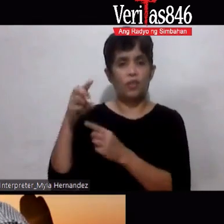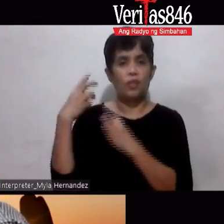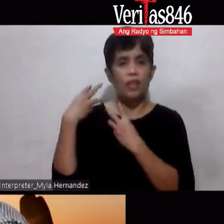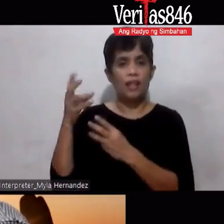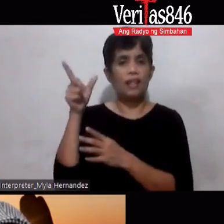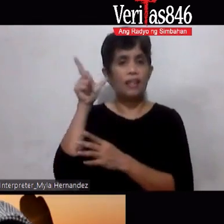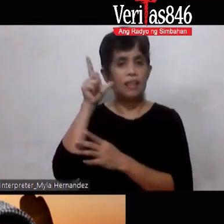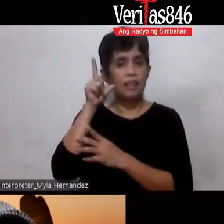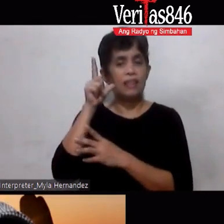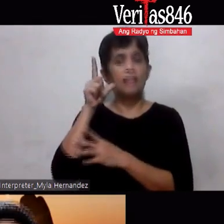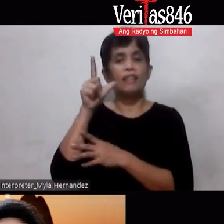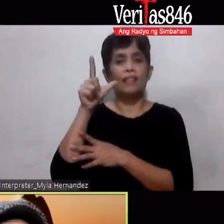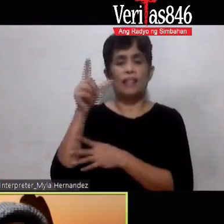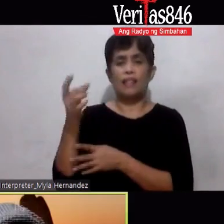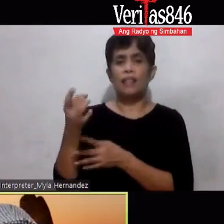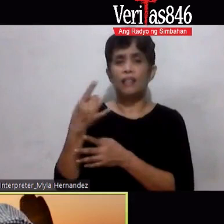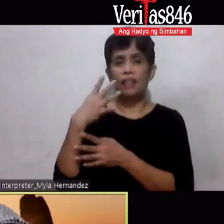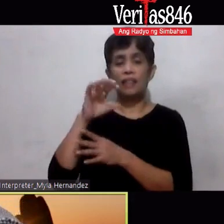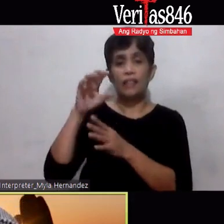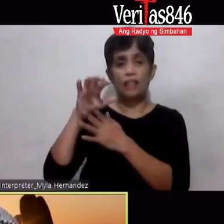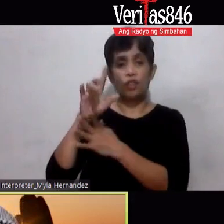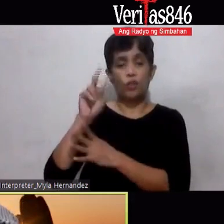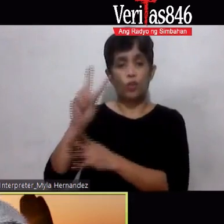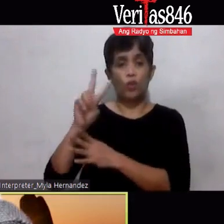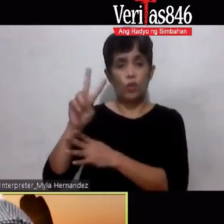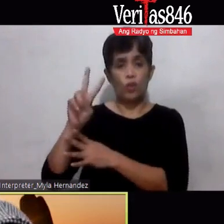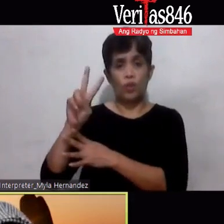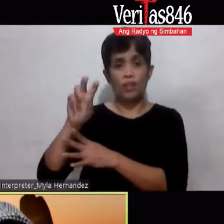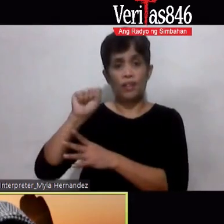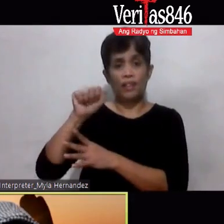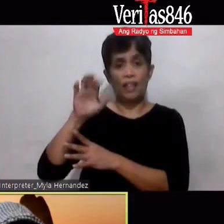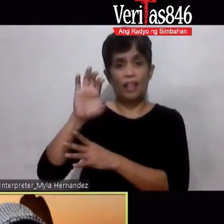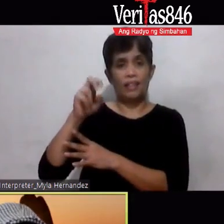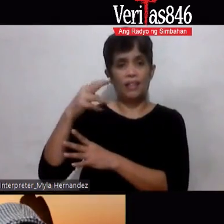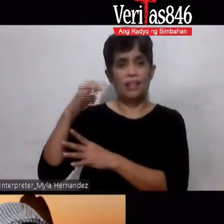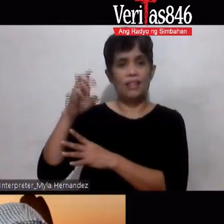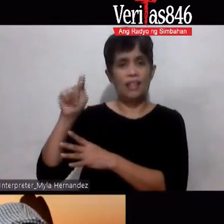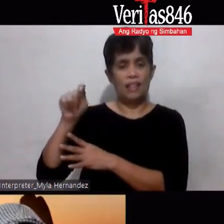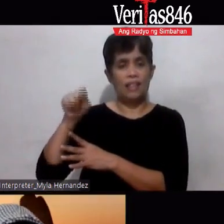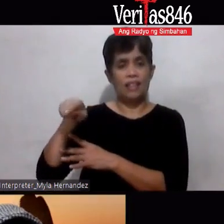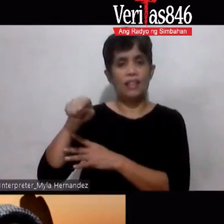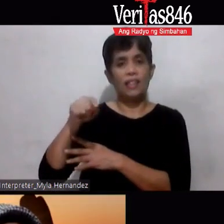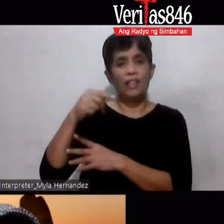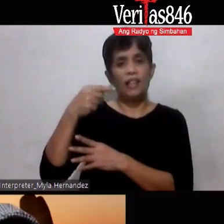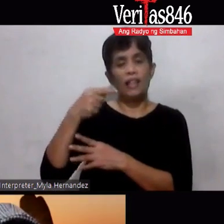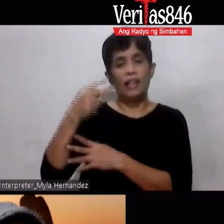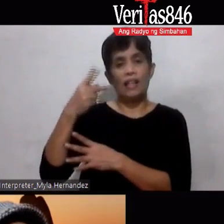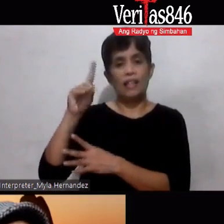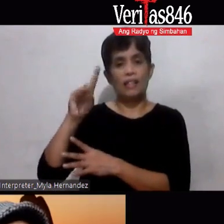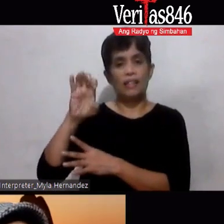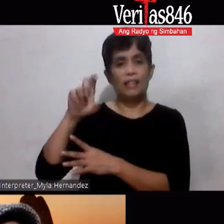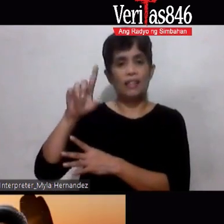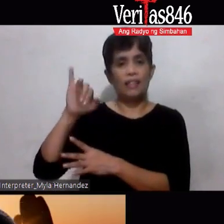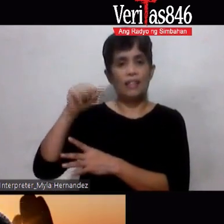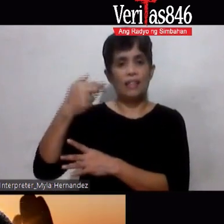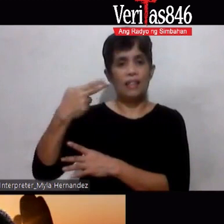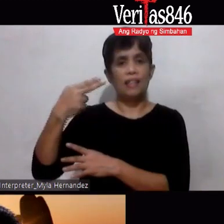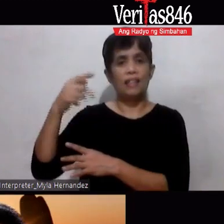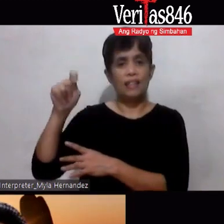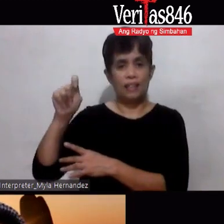Of Delight Sa Labat Ginger Delight Sa Labat Herbal Tea Okay? At yan ang iniinom niya